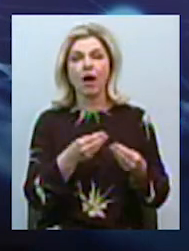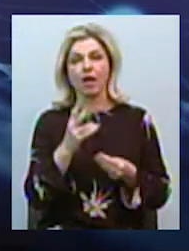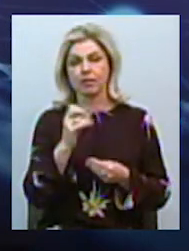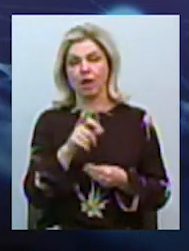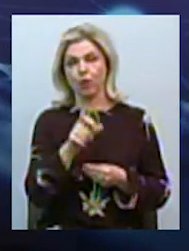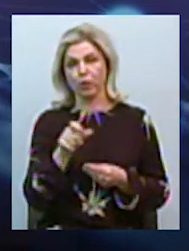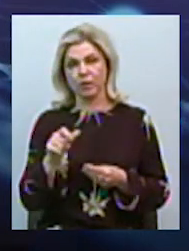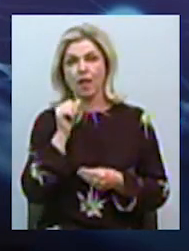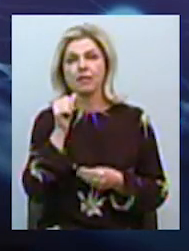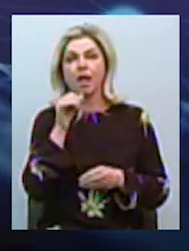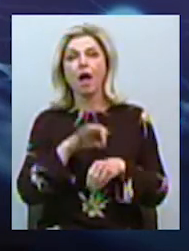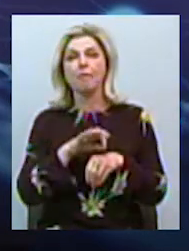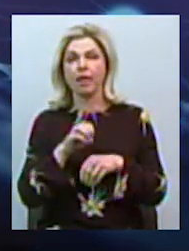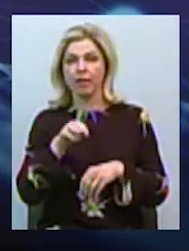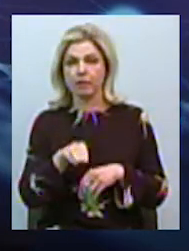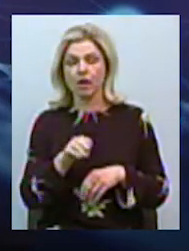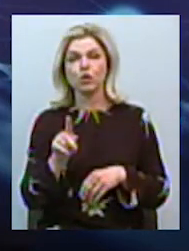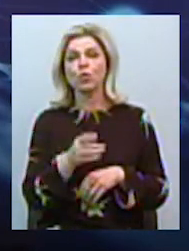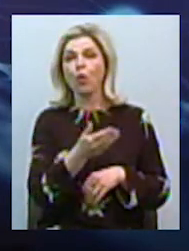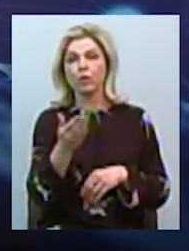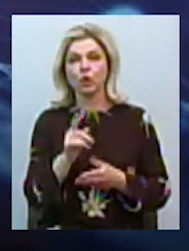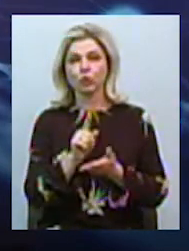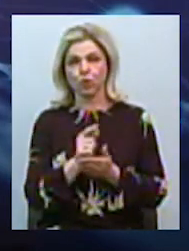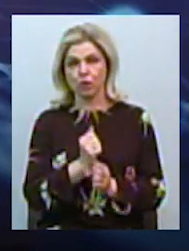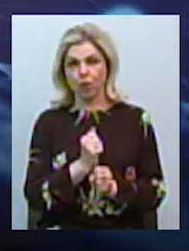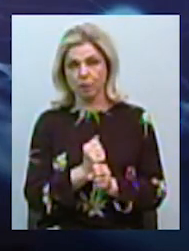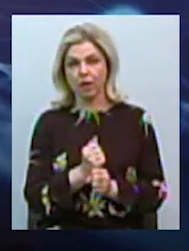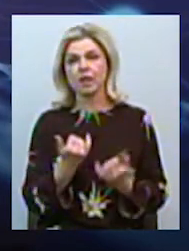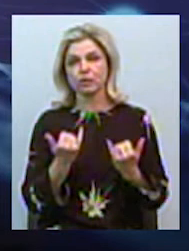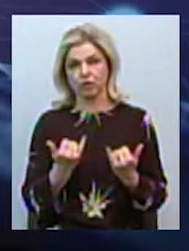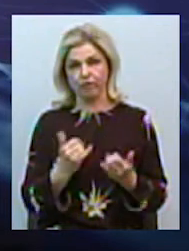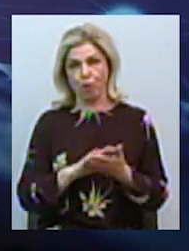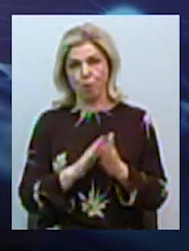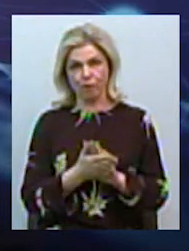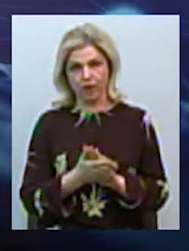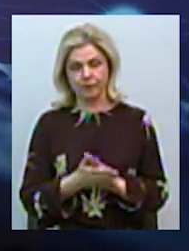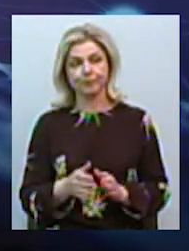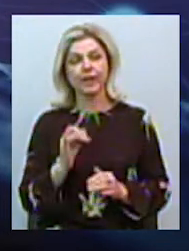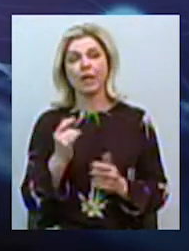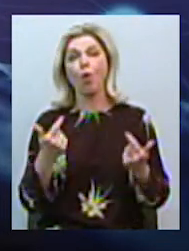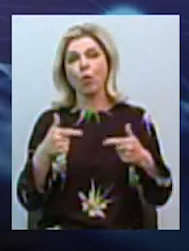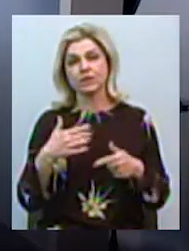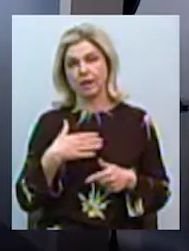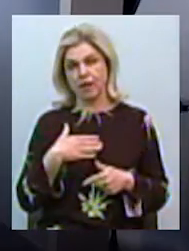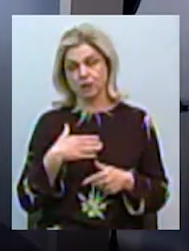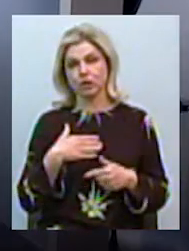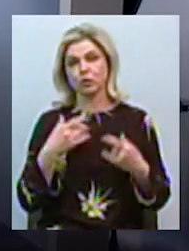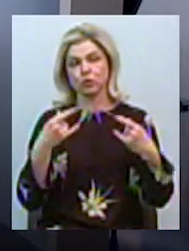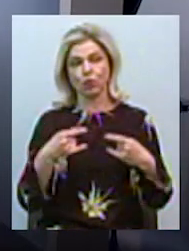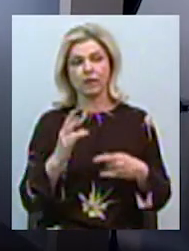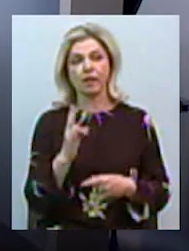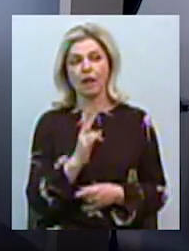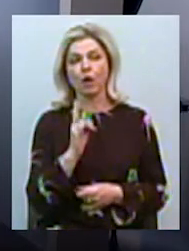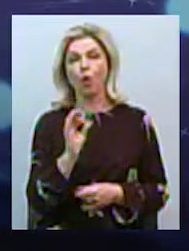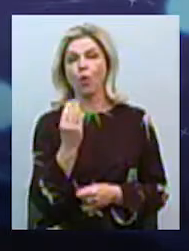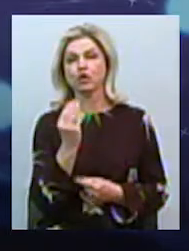діабетом? Що вони повинні робити в нинішніх умовах? І гіст нашої сьогоднішньої студії Наталя Кошева.